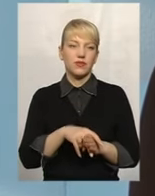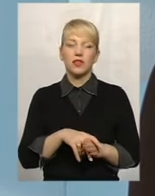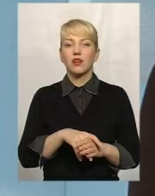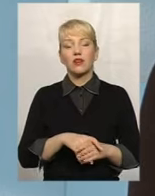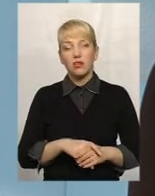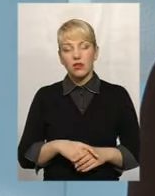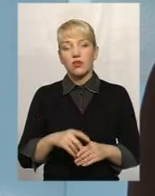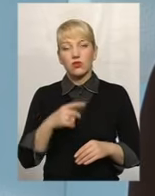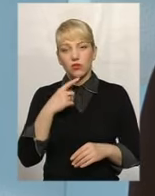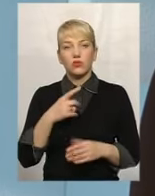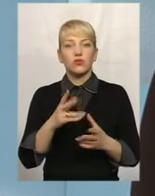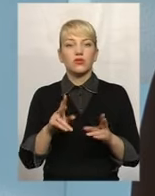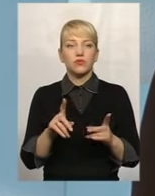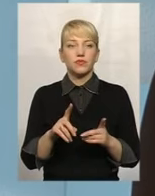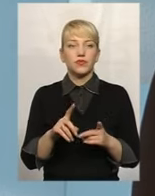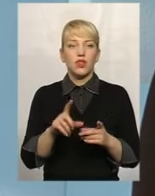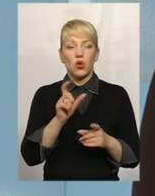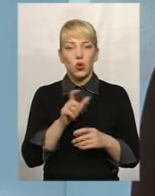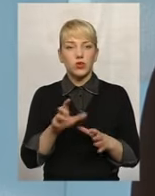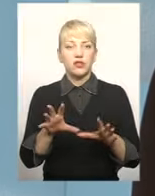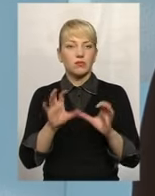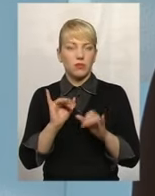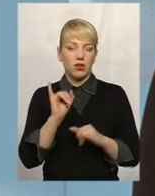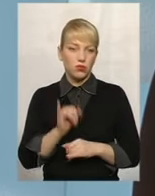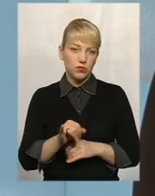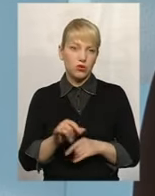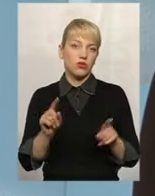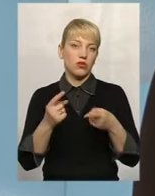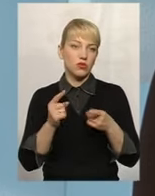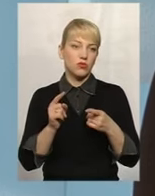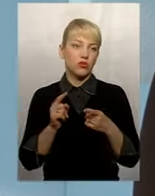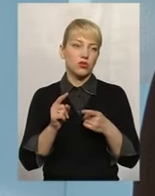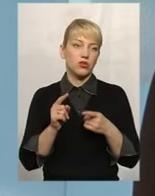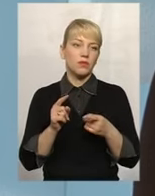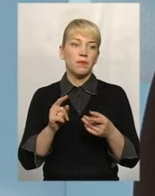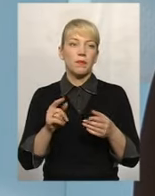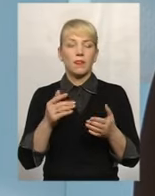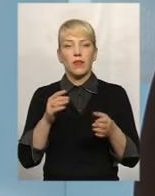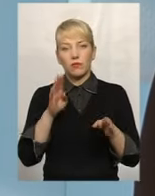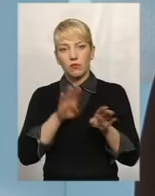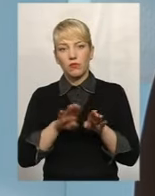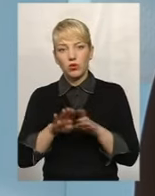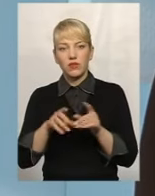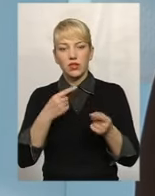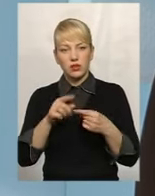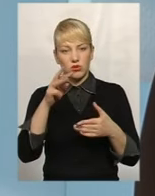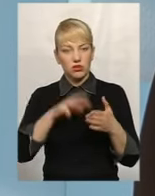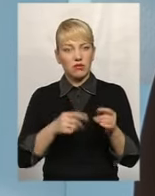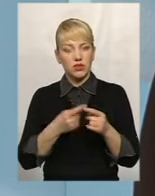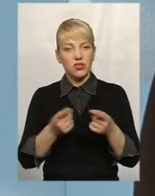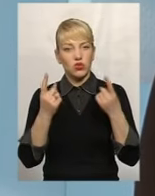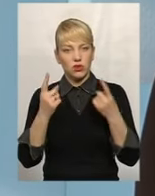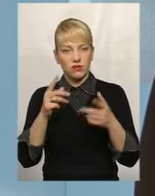неоднозначно відносяться, сприймають не дуже добре того, що порівняно з іншими штрафами це суттєві.